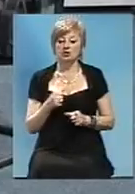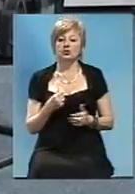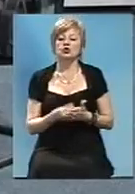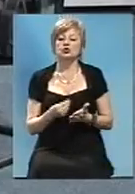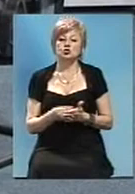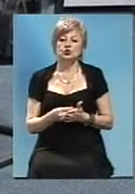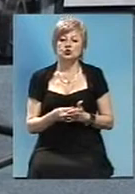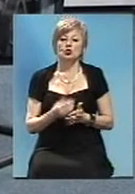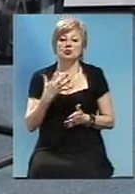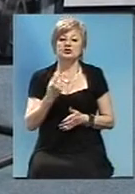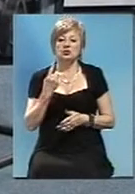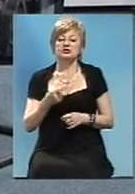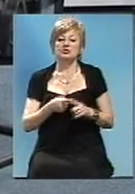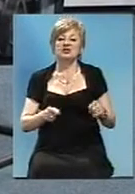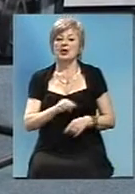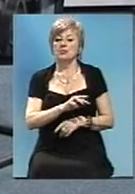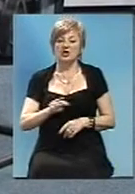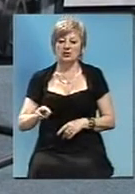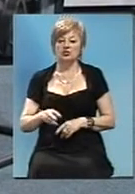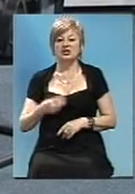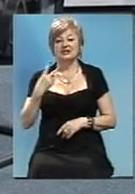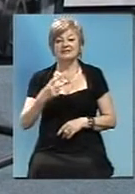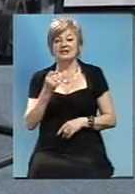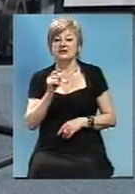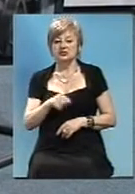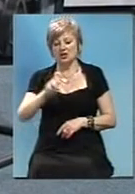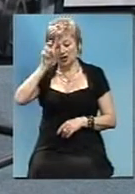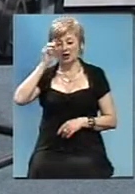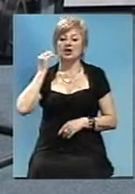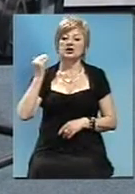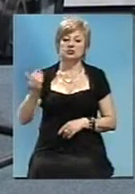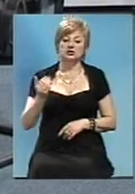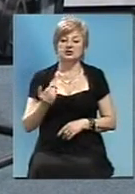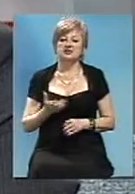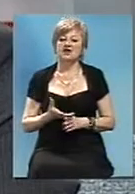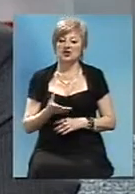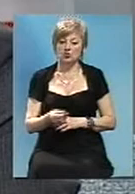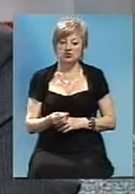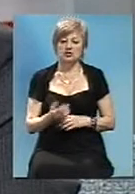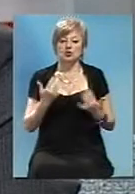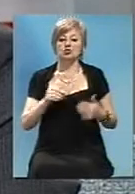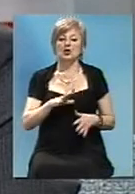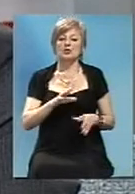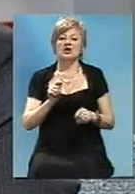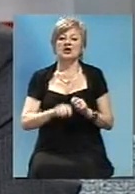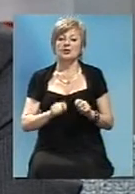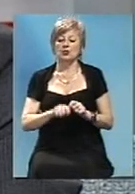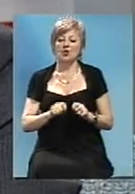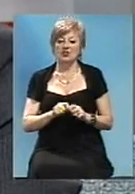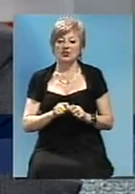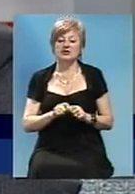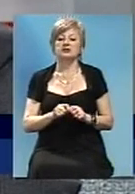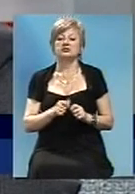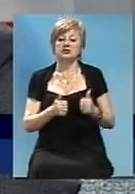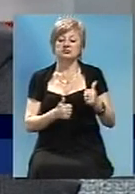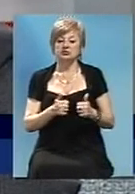составляє 51,5 млн, 20 млн, якими господарського фінансування. Уже були проведені тендерні процедури,